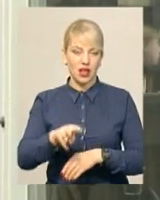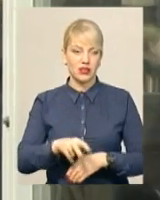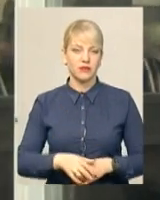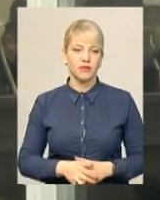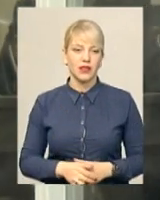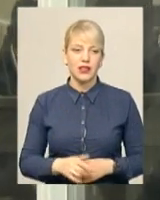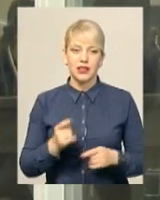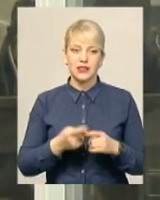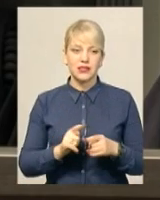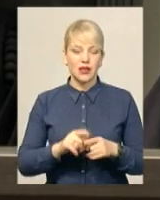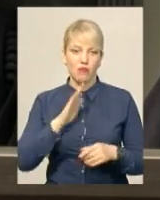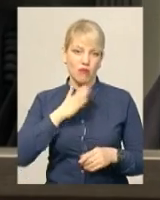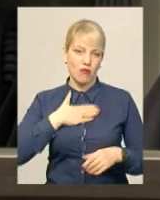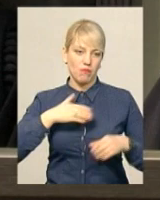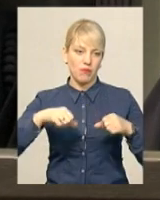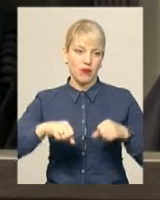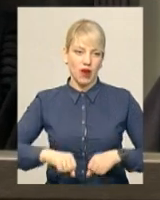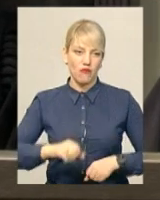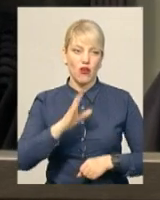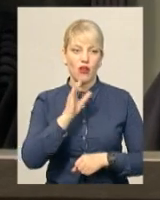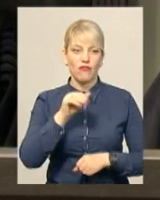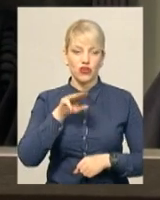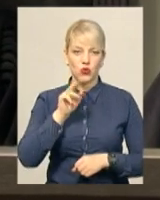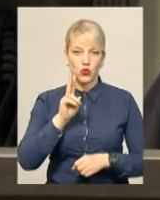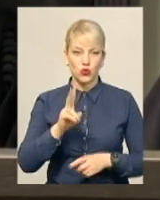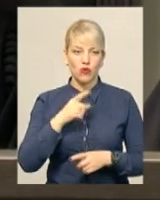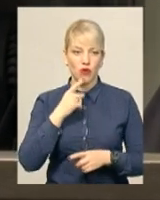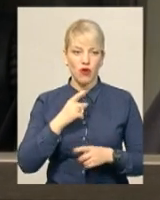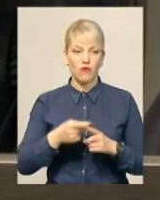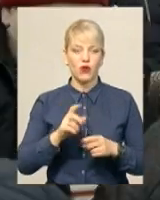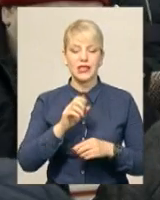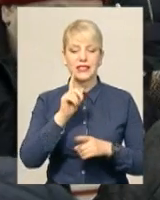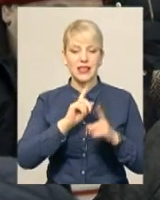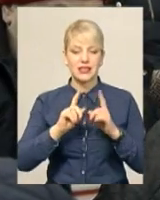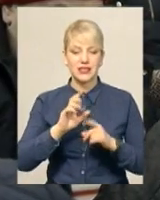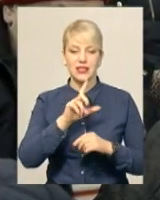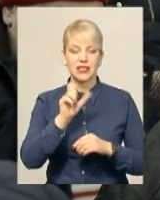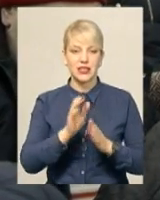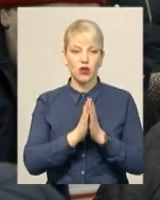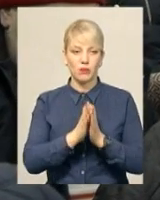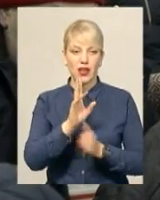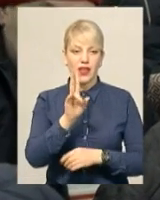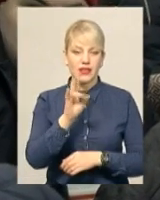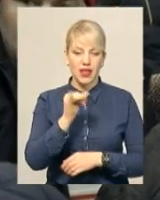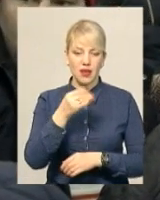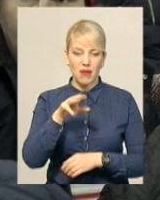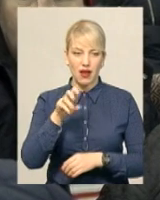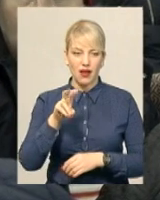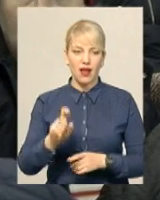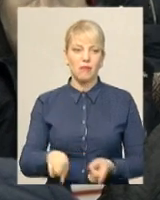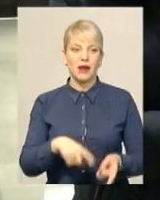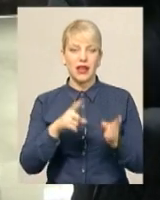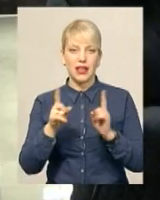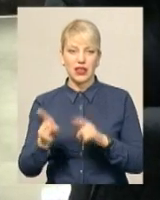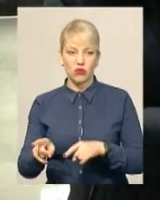Це моє право. Інна Вітюк повідомляє, засідання за клопотанням Євгена Неймака переносять у 24. У цей день у залі